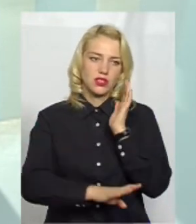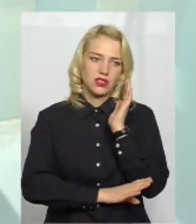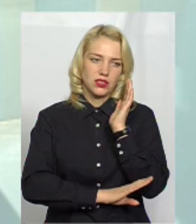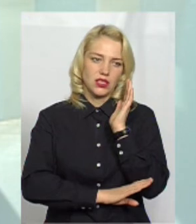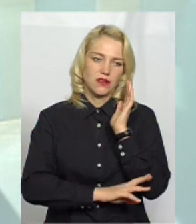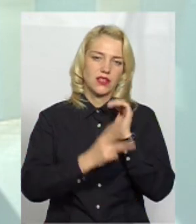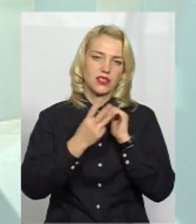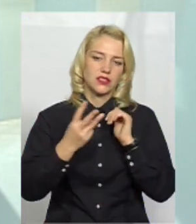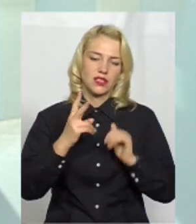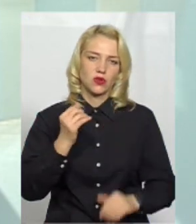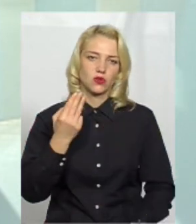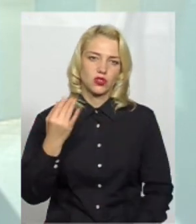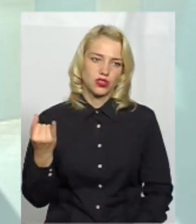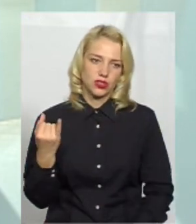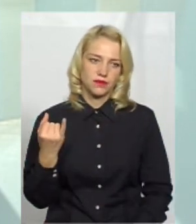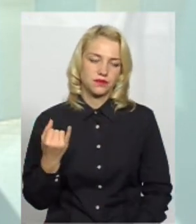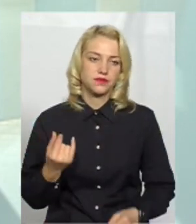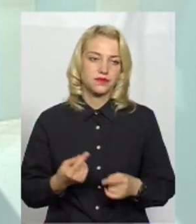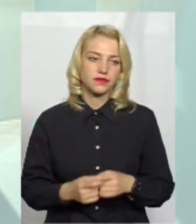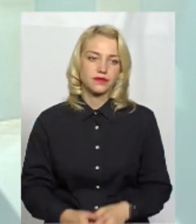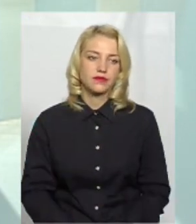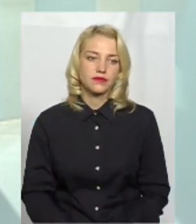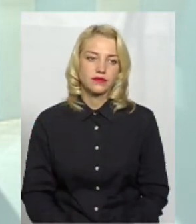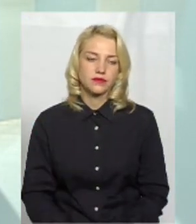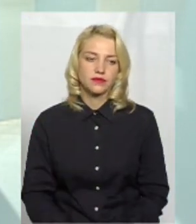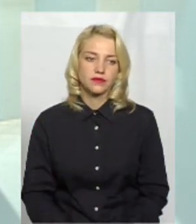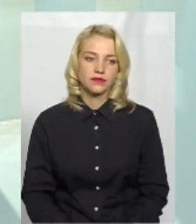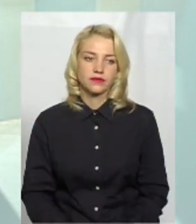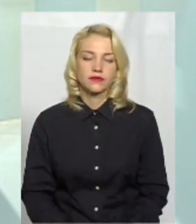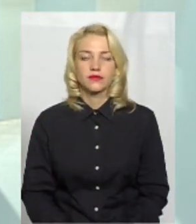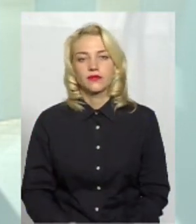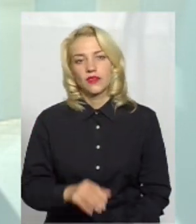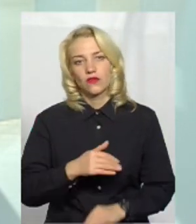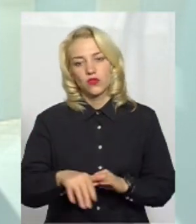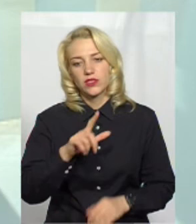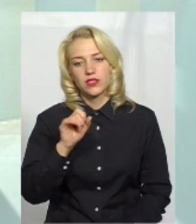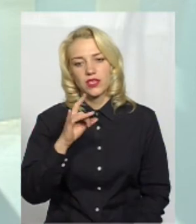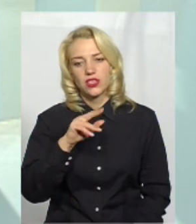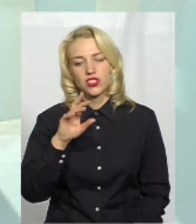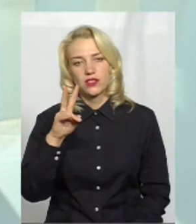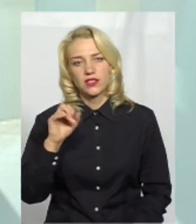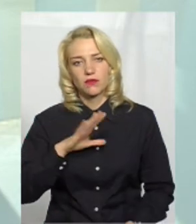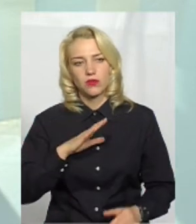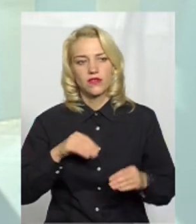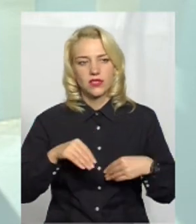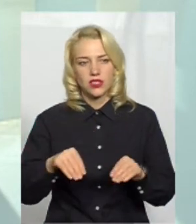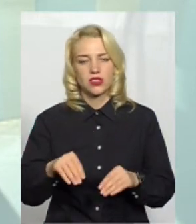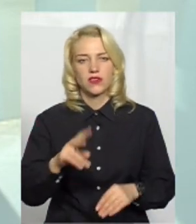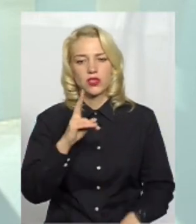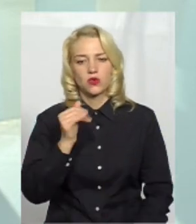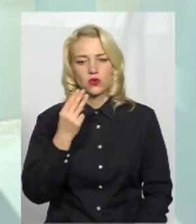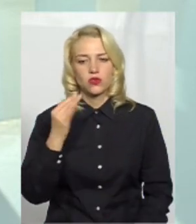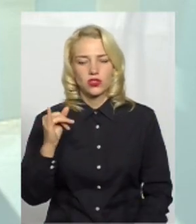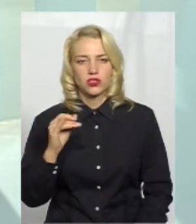383 кущі. Ну, от я найближчий вирушую сьогоднішній, теперішній рік. Це на Зарічанській висаджувалися кущі, живоплоть.